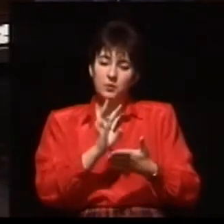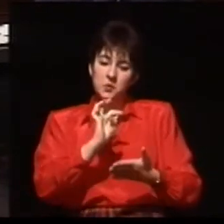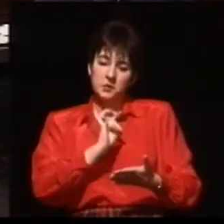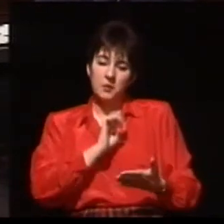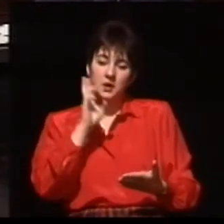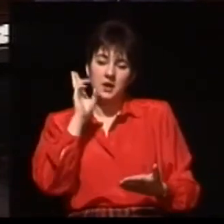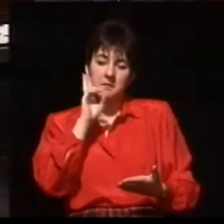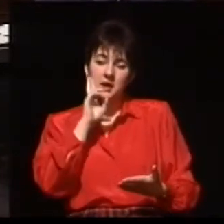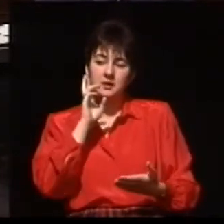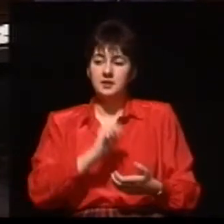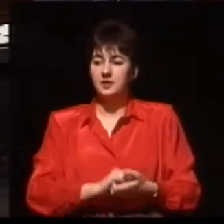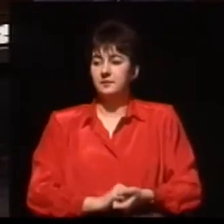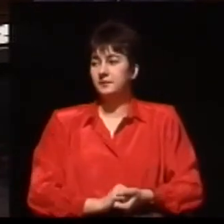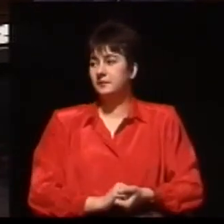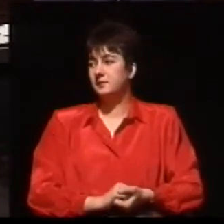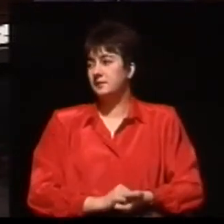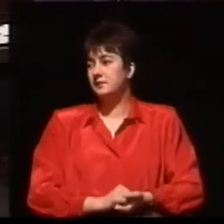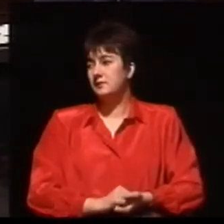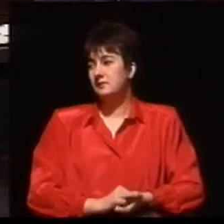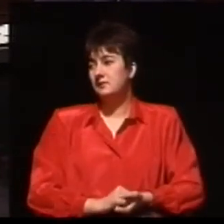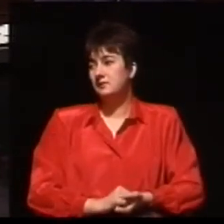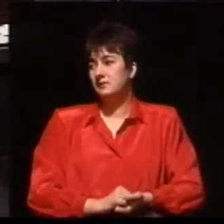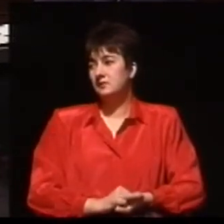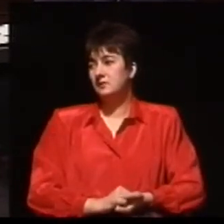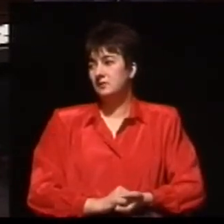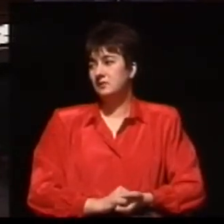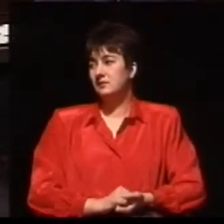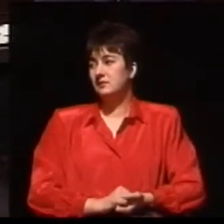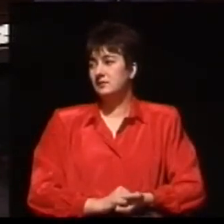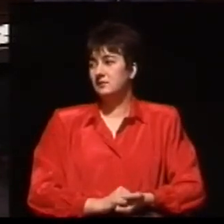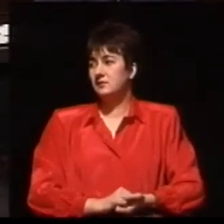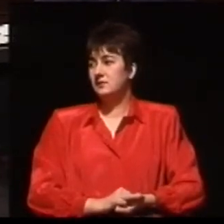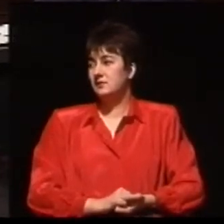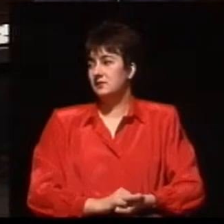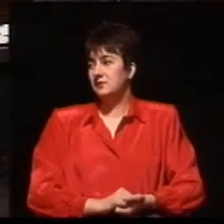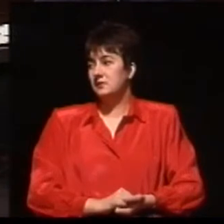szanse, jakieś powodzenia na to, że mama chociażby trochę słyszała?